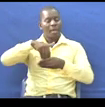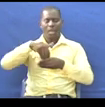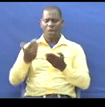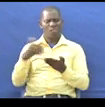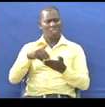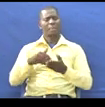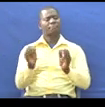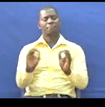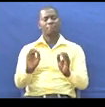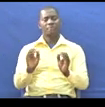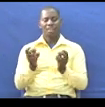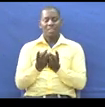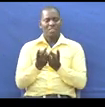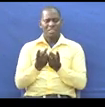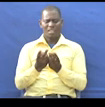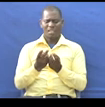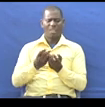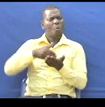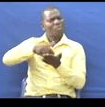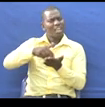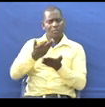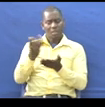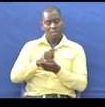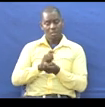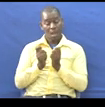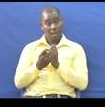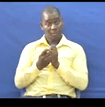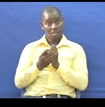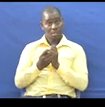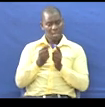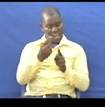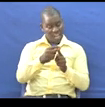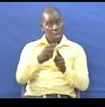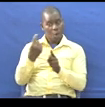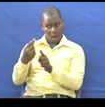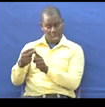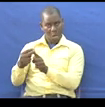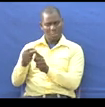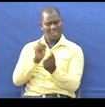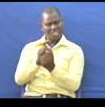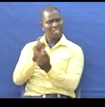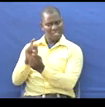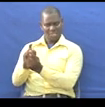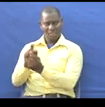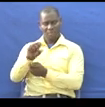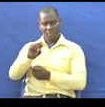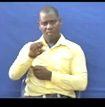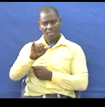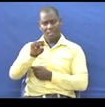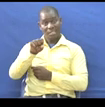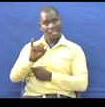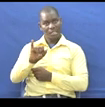Lakini pia uzaifu mungine katika Hii tafsiri ya neno kwa neno Au tafsiri sisisi Misemo